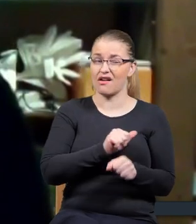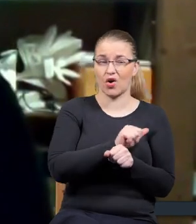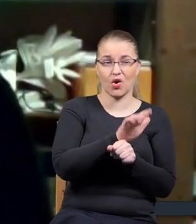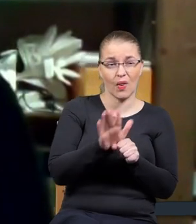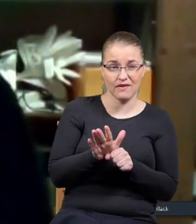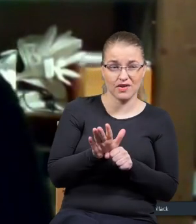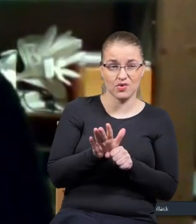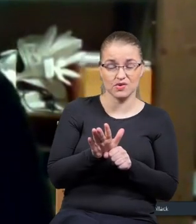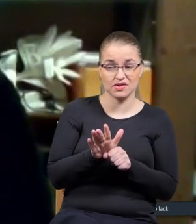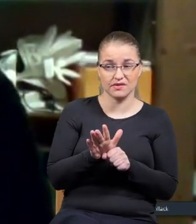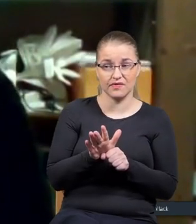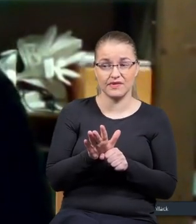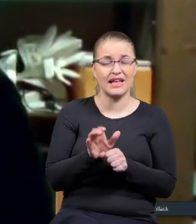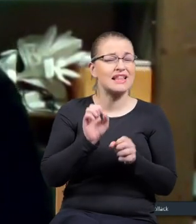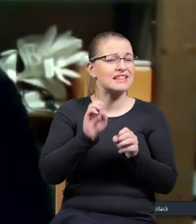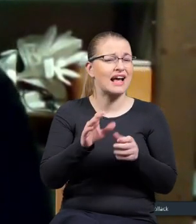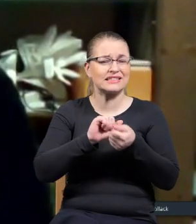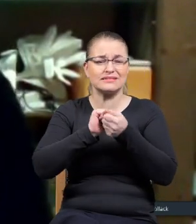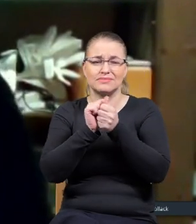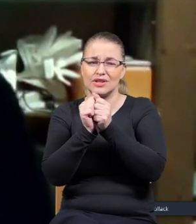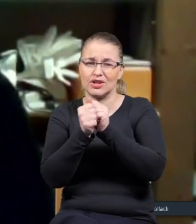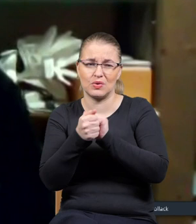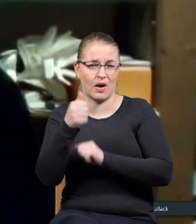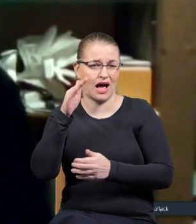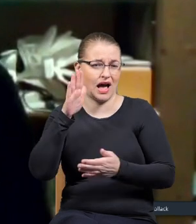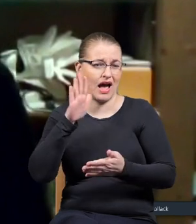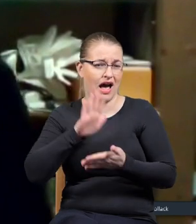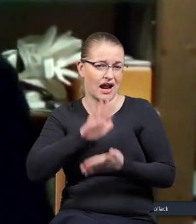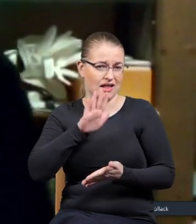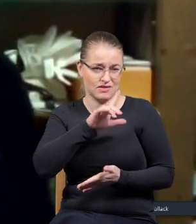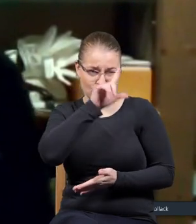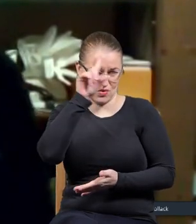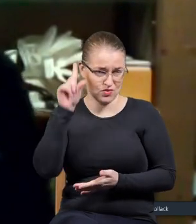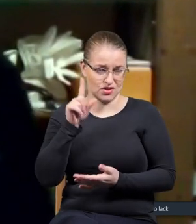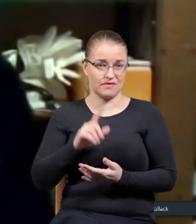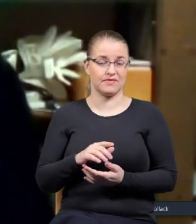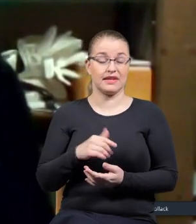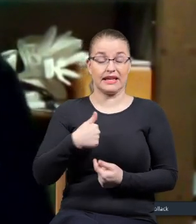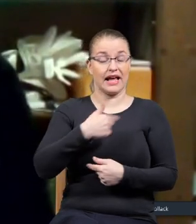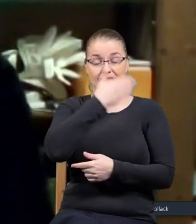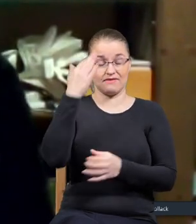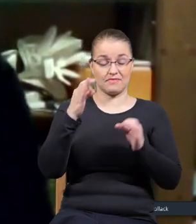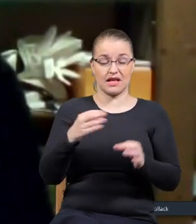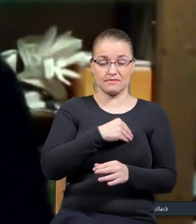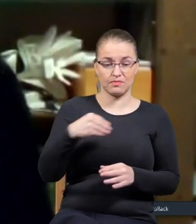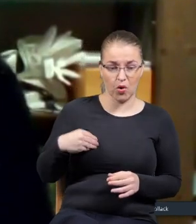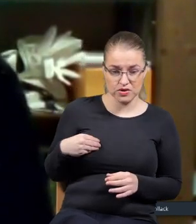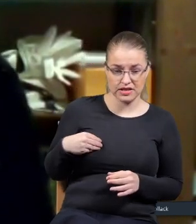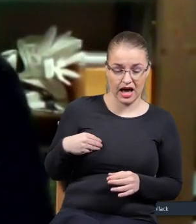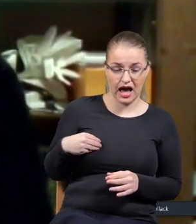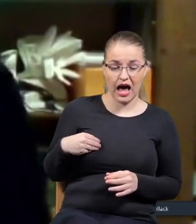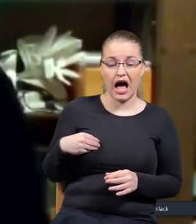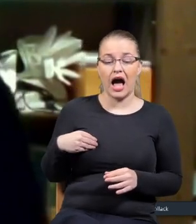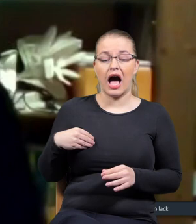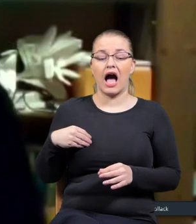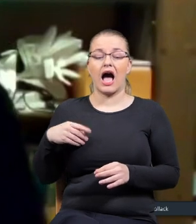tak zmieniła ludzi. Ja nie wiem, jak to jest w Polsce, ale u nas prawie codziennie są demonstracje,